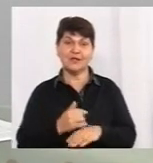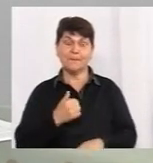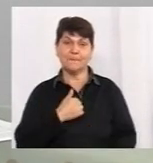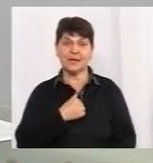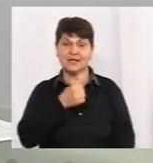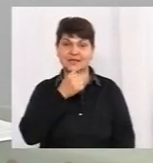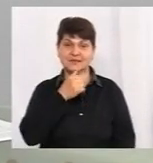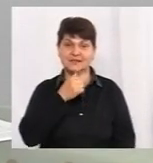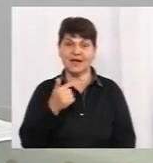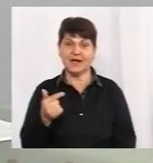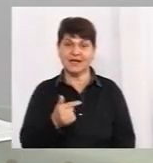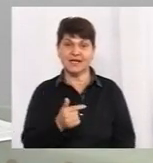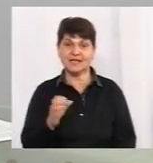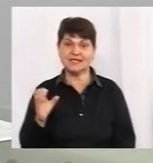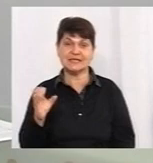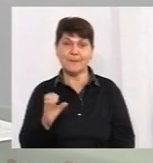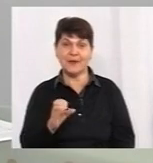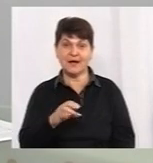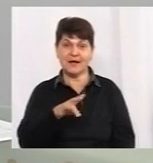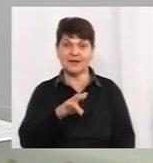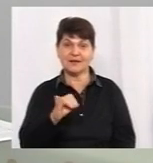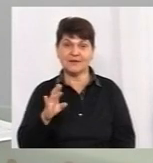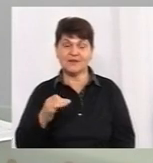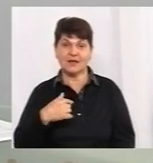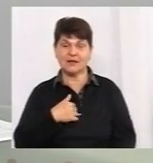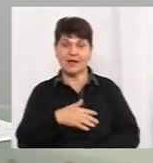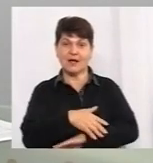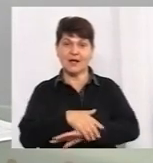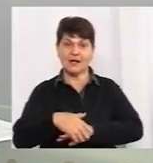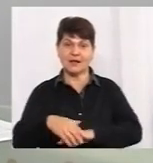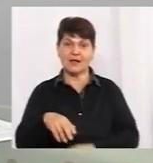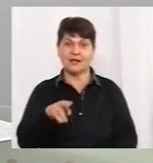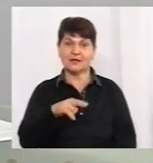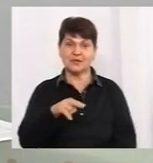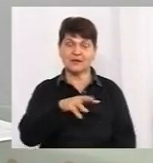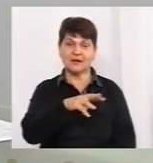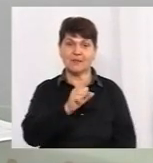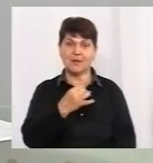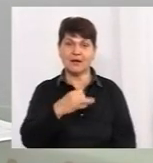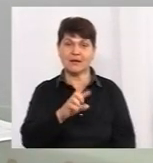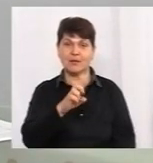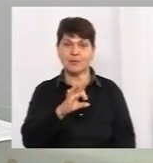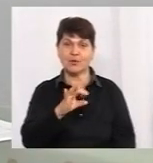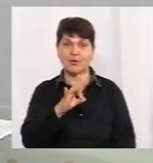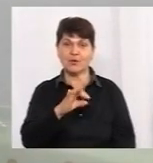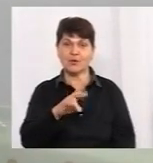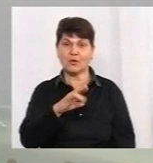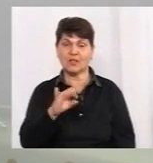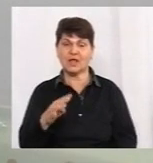Мене звати Галина Степанівна. Я проживаю за адресою Дмитра Марбороди, 9.